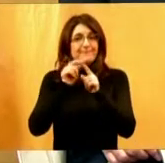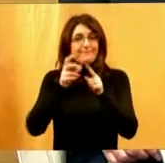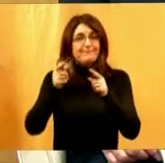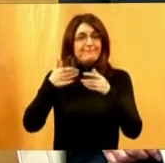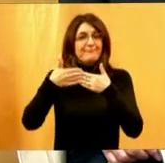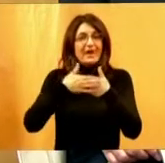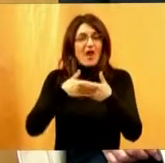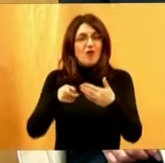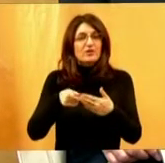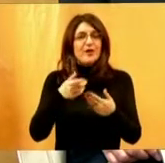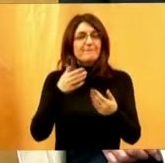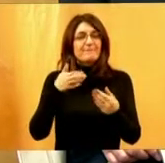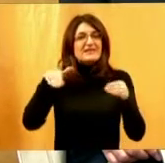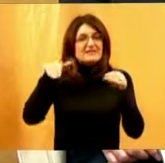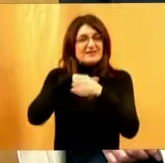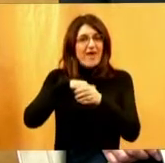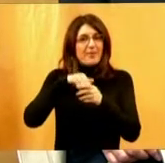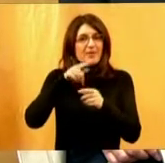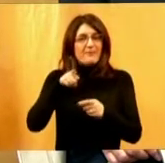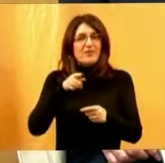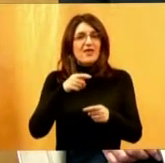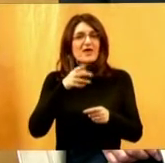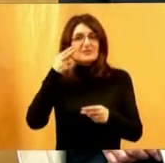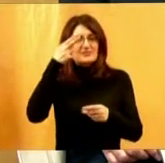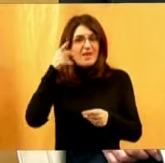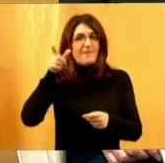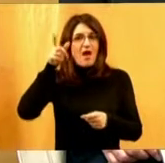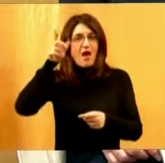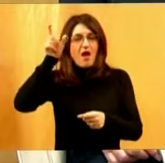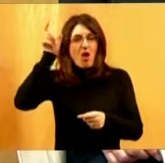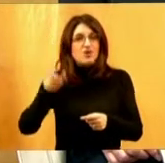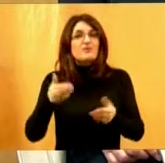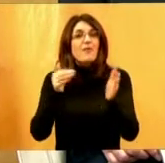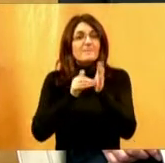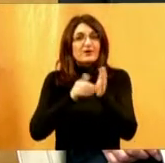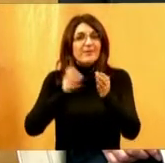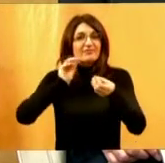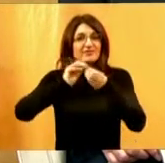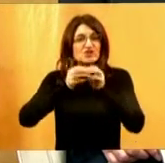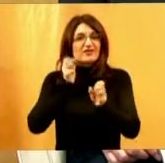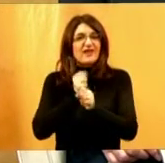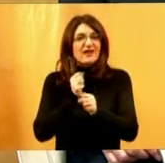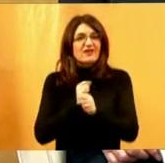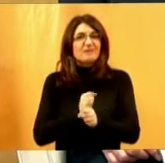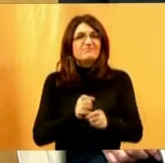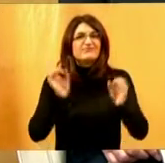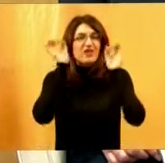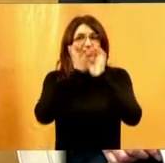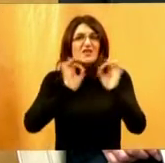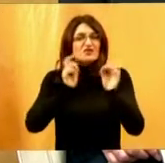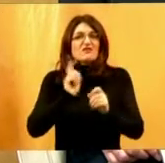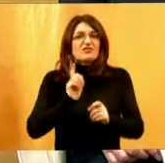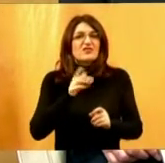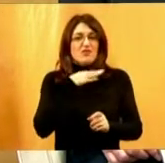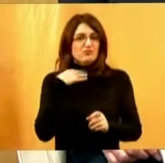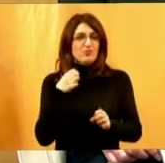slijepih osoba potrebama tržišta, rada, pa nije se nažalost tu puno